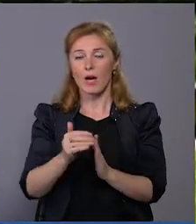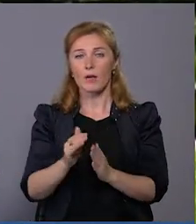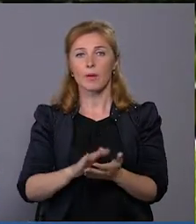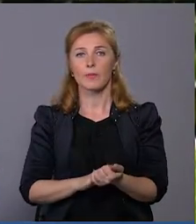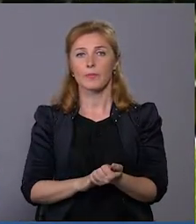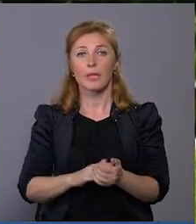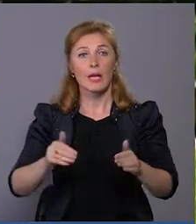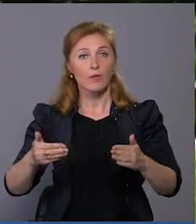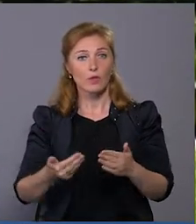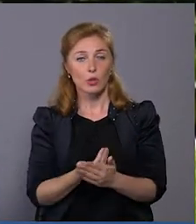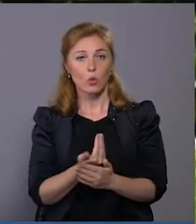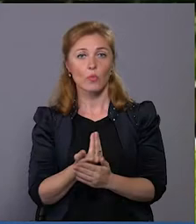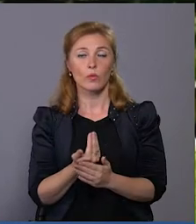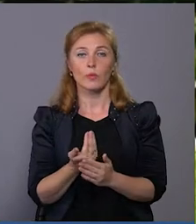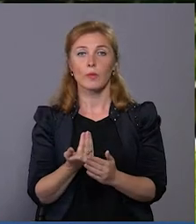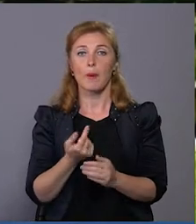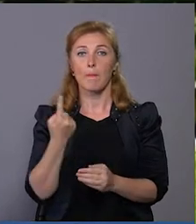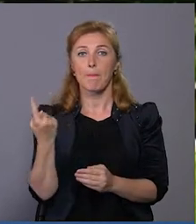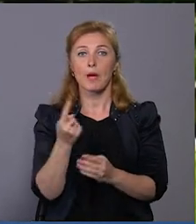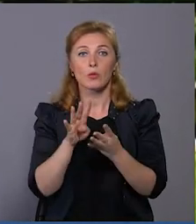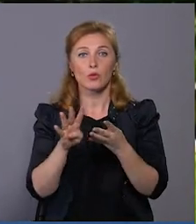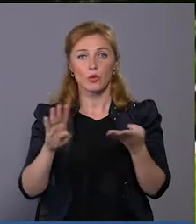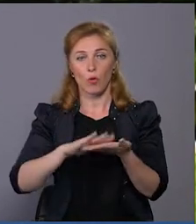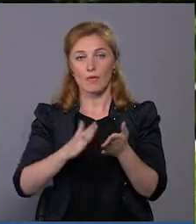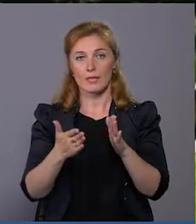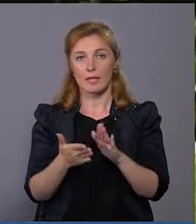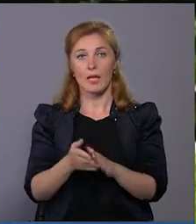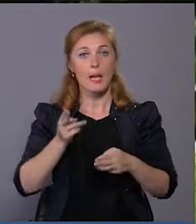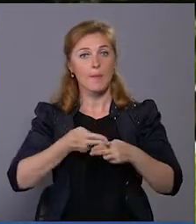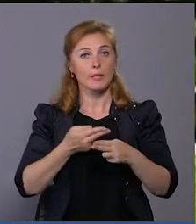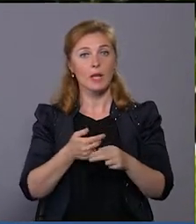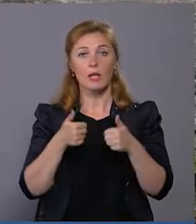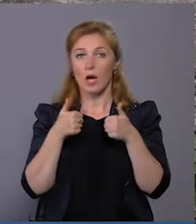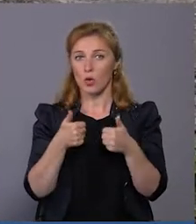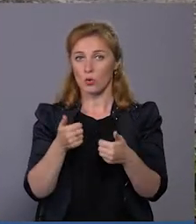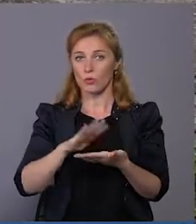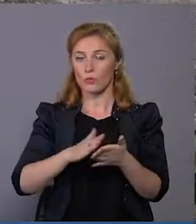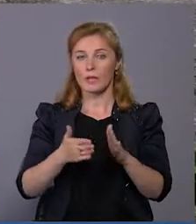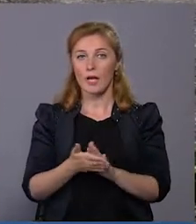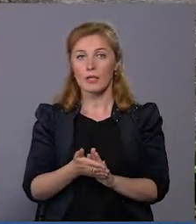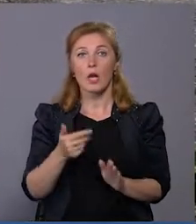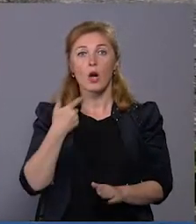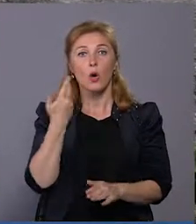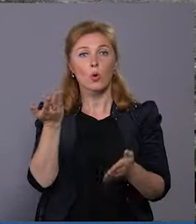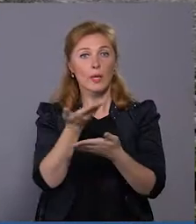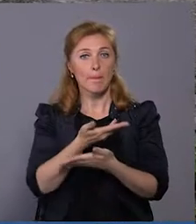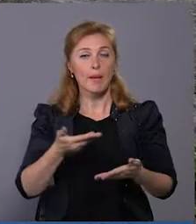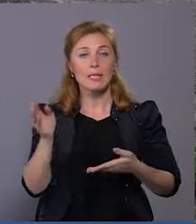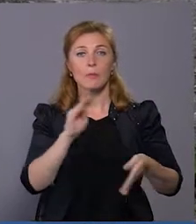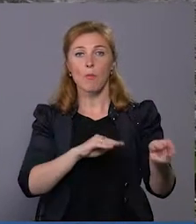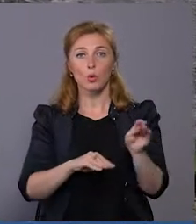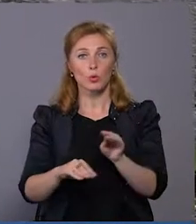Відновлюємо його, можна сказати, в першочерговий стан. Метал в дуже хорошому стані. Коли ми вже змонтуємо